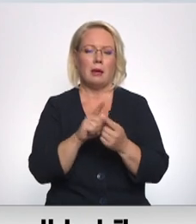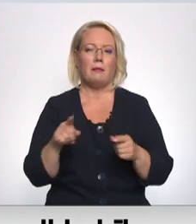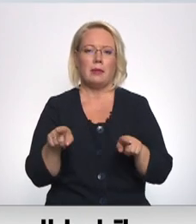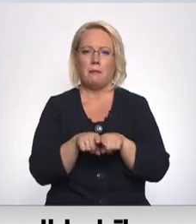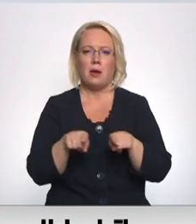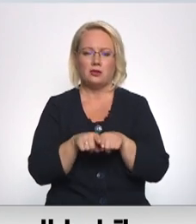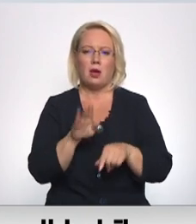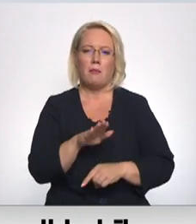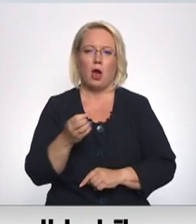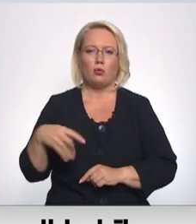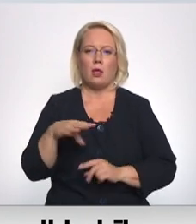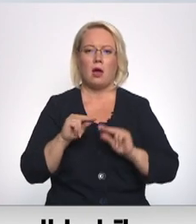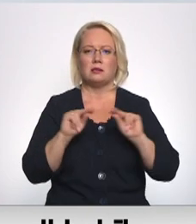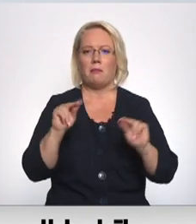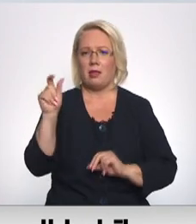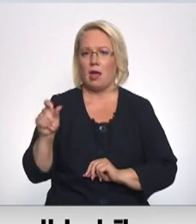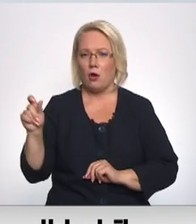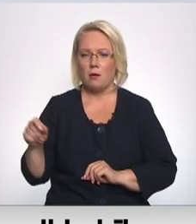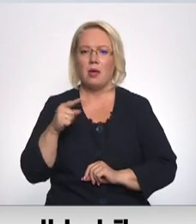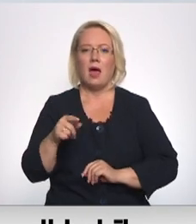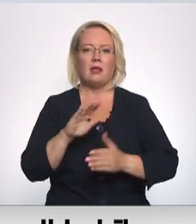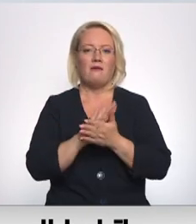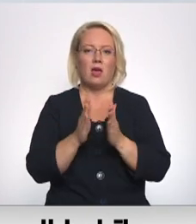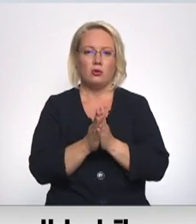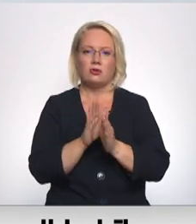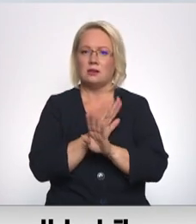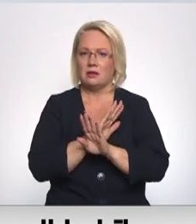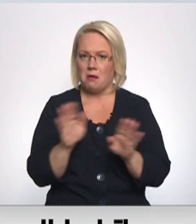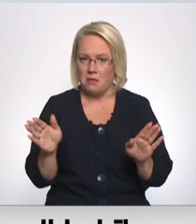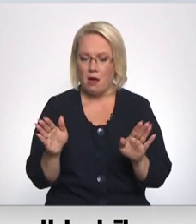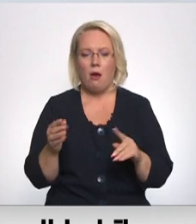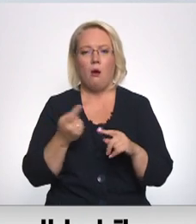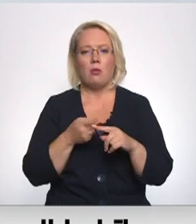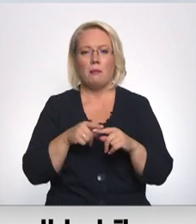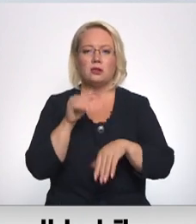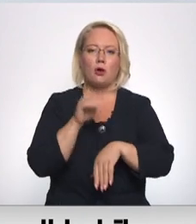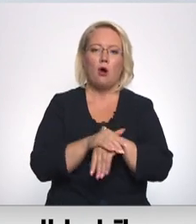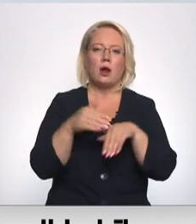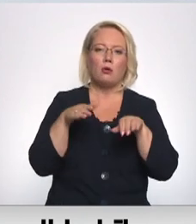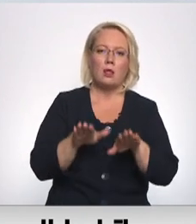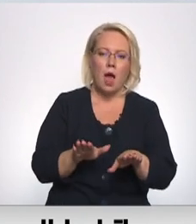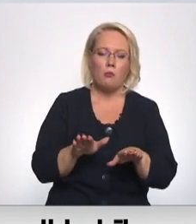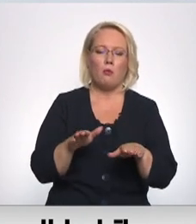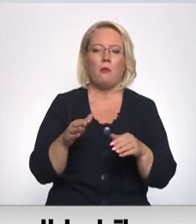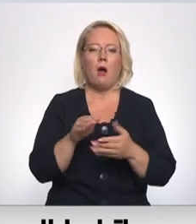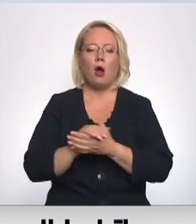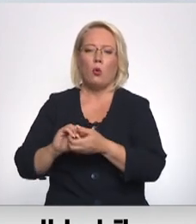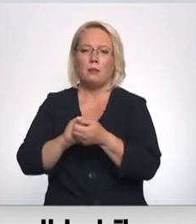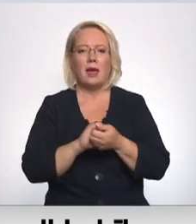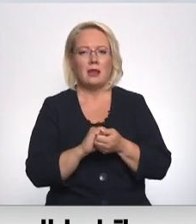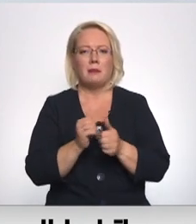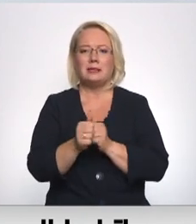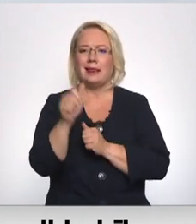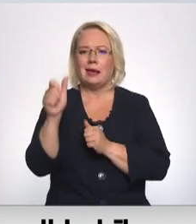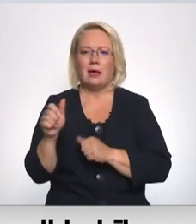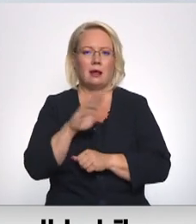pirmskola pedagogiem, bet tāda vienošanās izpalika. Līdz ar to arī konkrētu lēmumu šovakar arotbiedrības līderi nepieņēma,